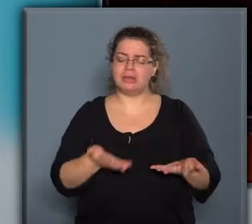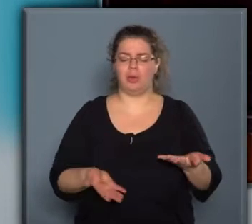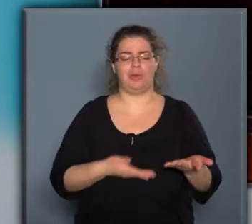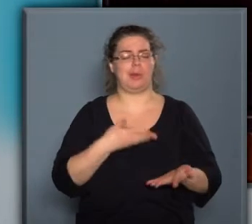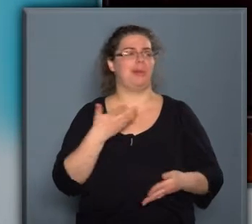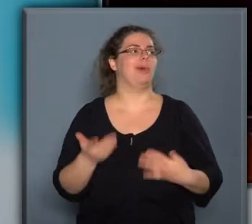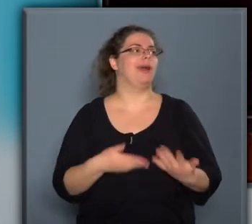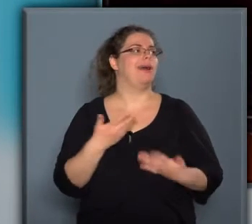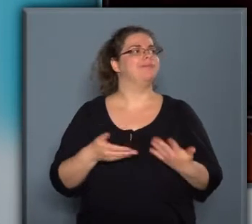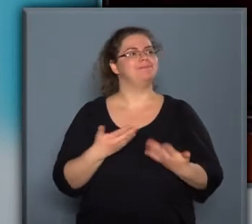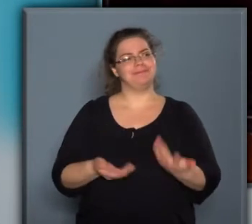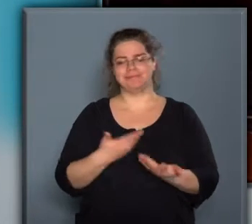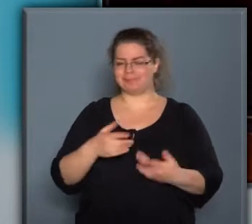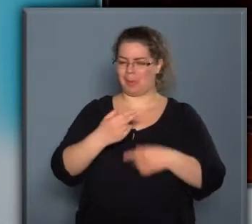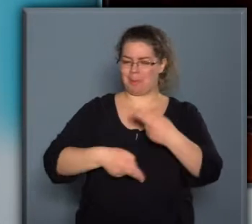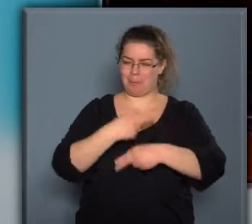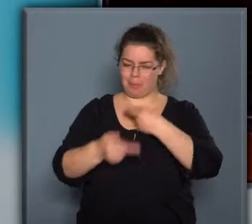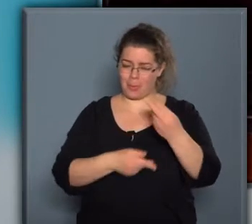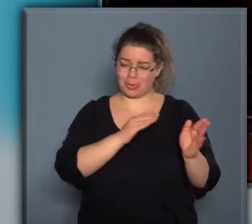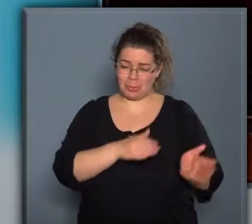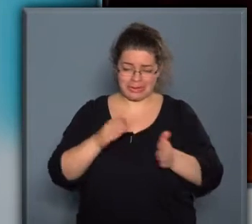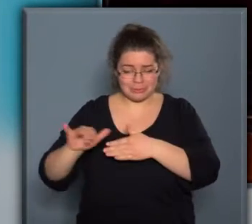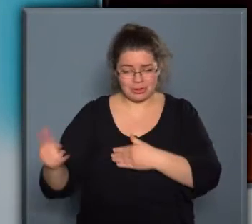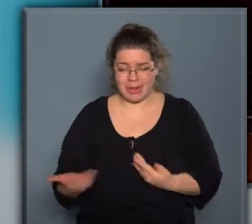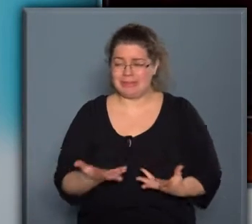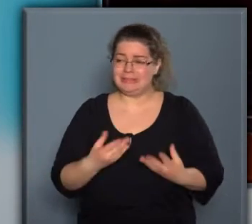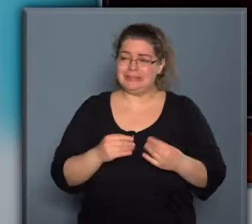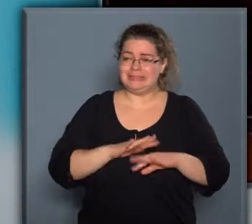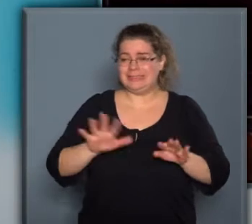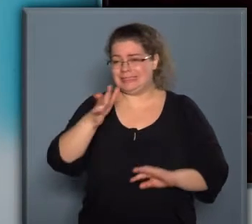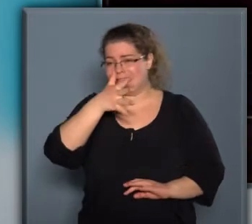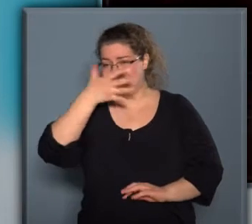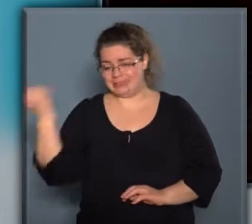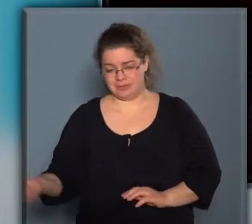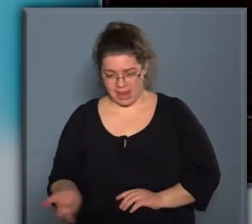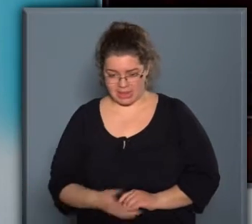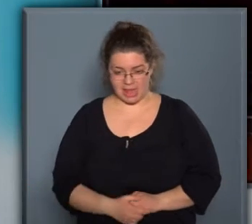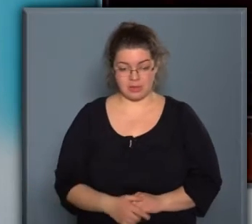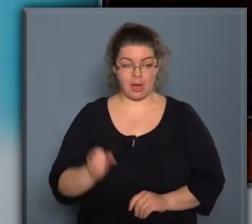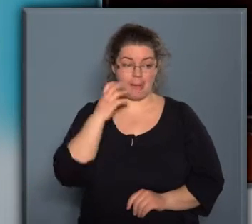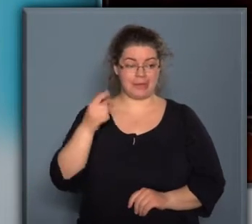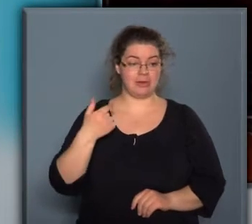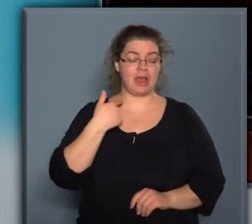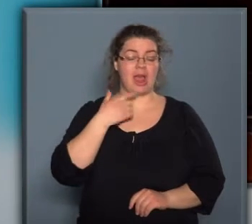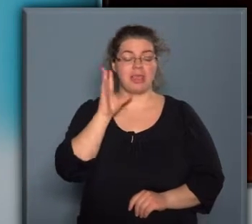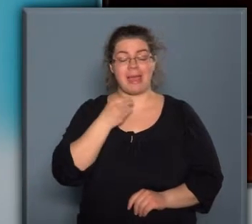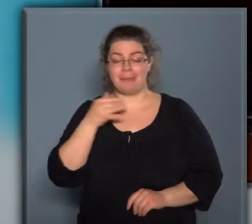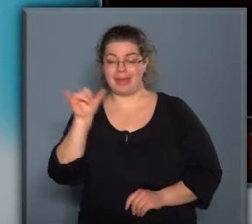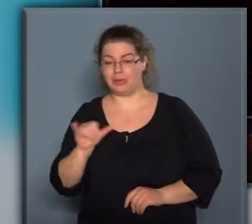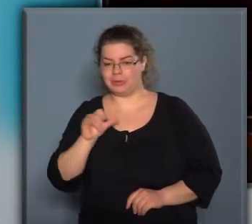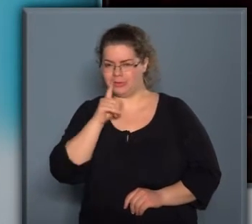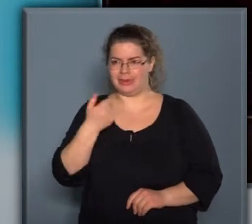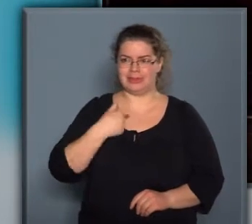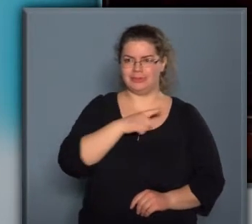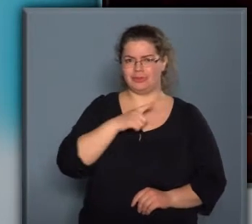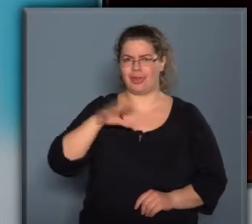pörgő ritmusában egy csomó mindenről esetleg meg is feledkezünk. Amikor az ember nyugdíjas lesz, én csak